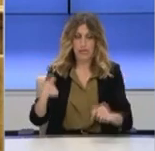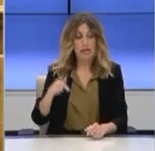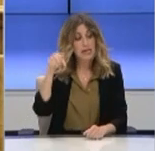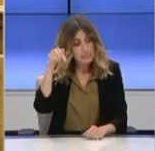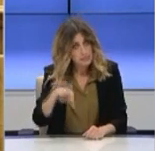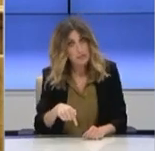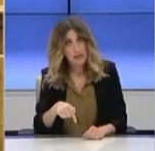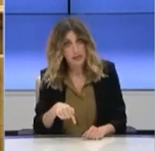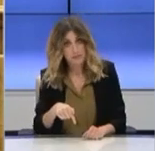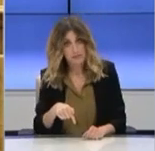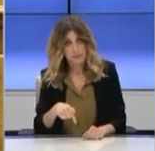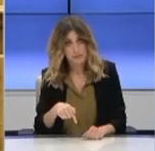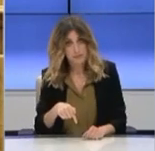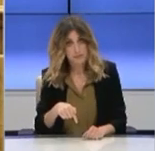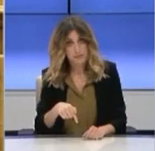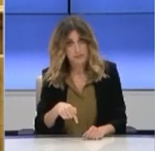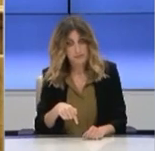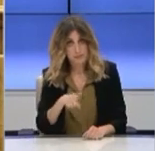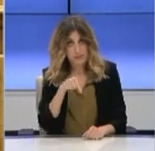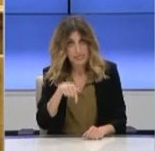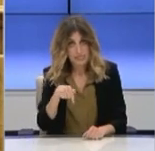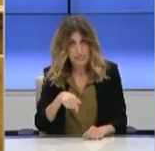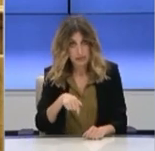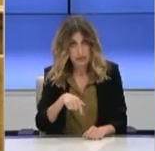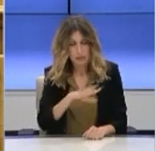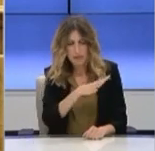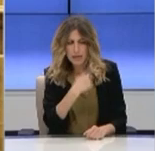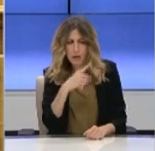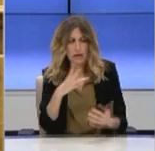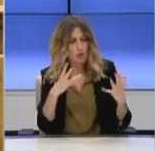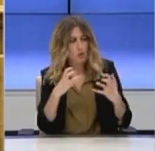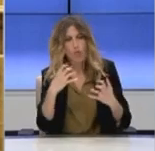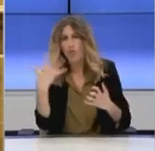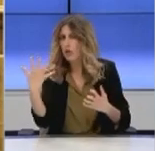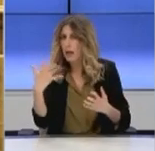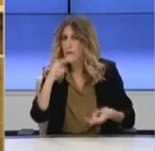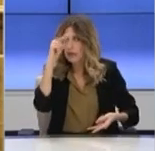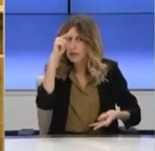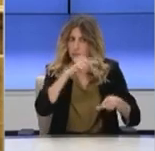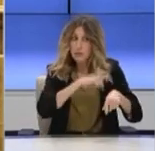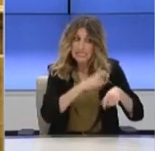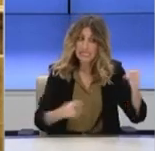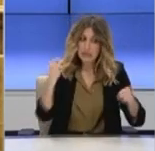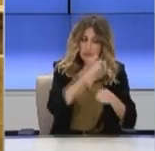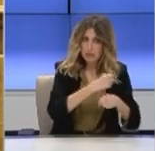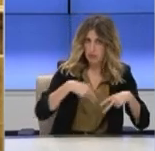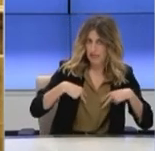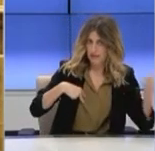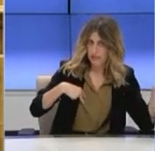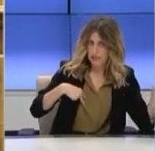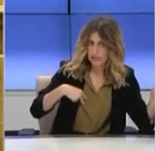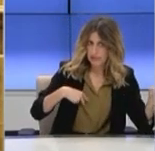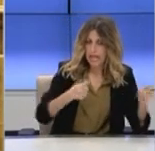Έτσι. Από τα 25, εσείς το παραλάβατε γύρω στα 185, 188, 183 με τα μαγειρέματα που κάνατε.